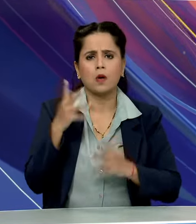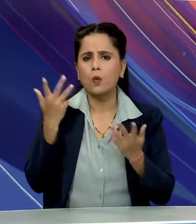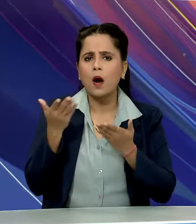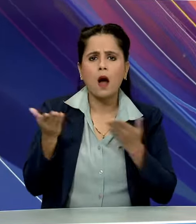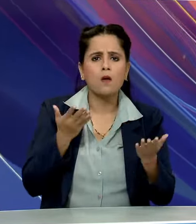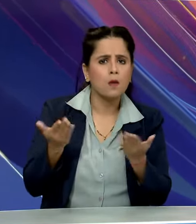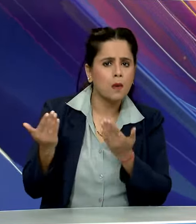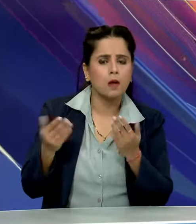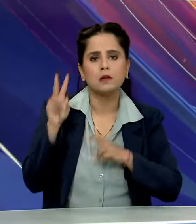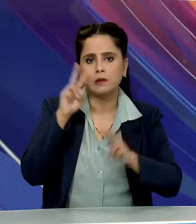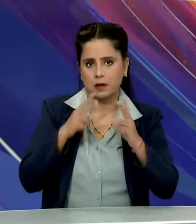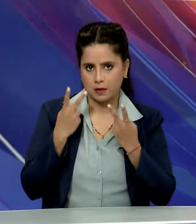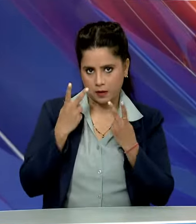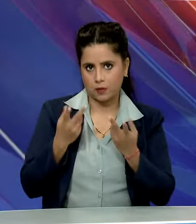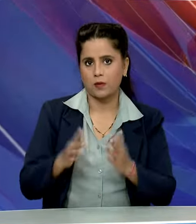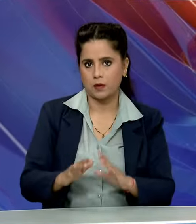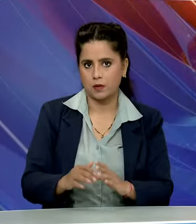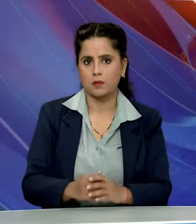किया